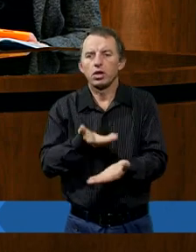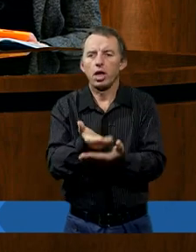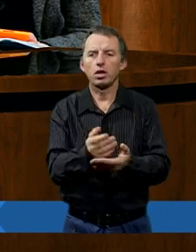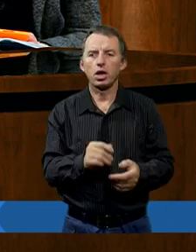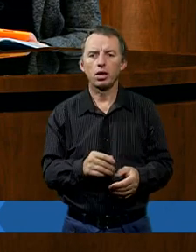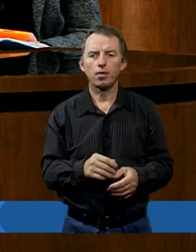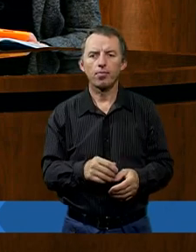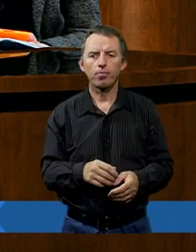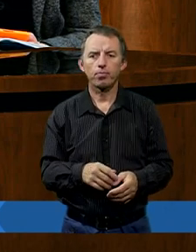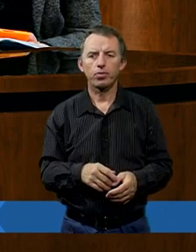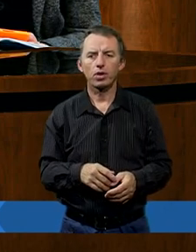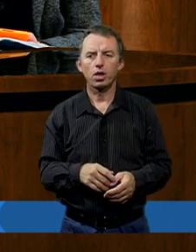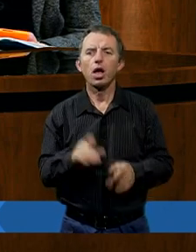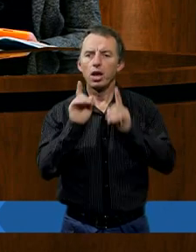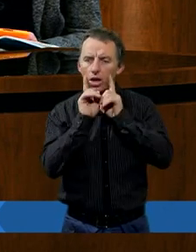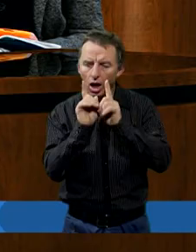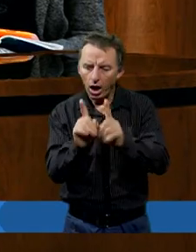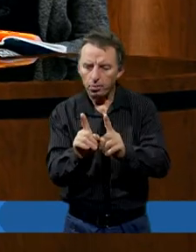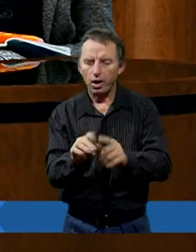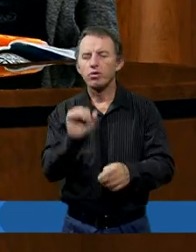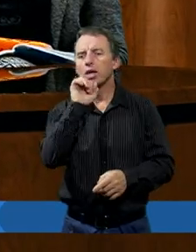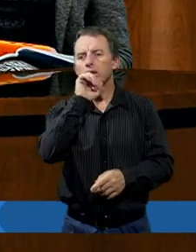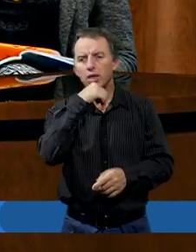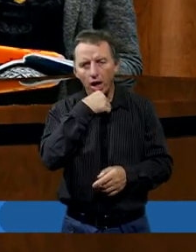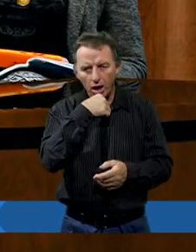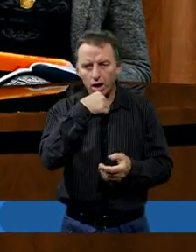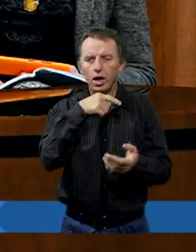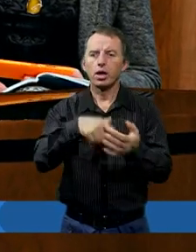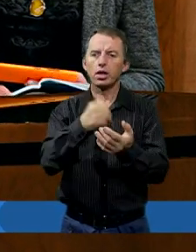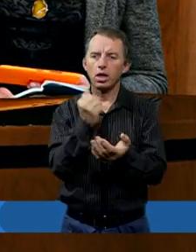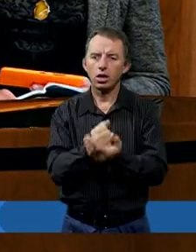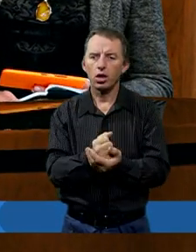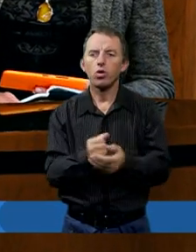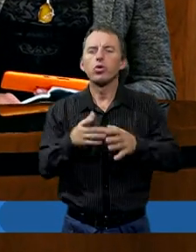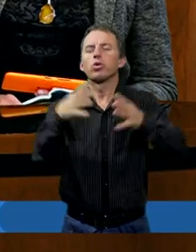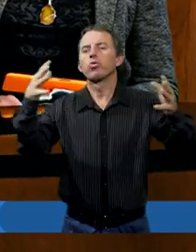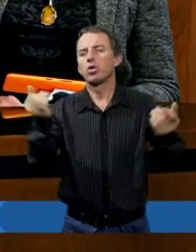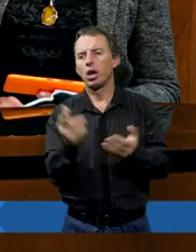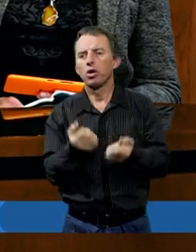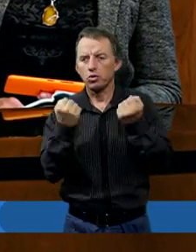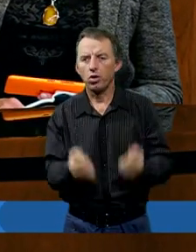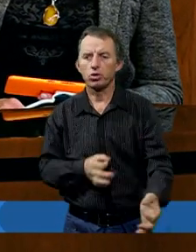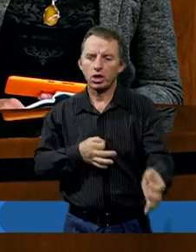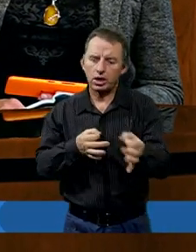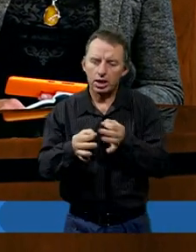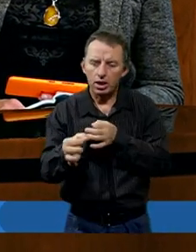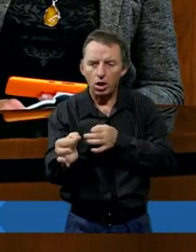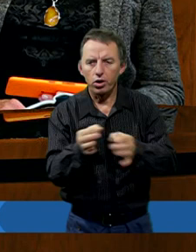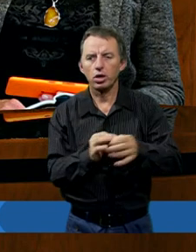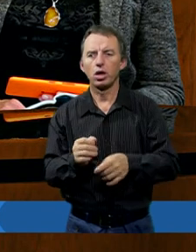tak naprawdę Stary Testament owocuje wiele ciężkich historii. Takich